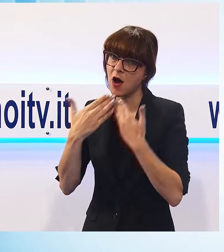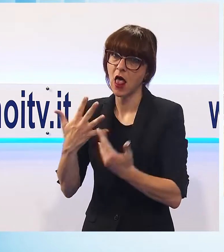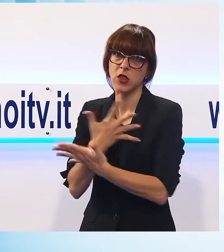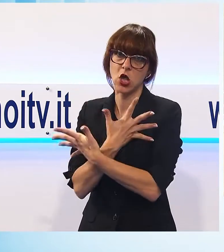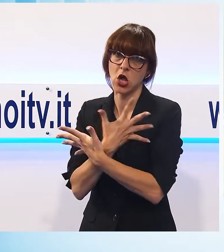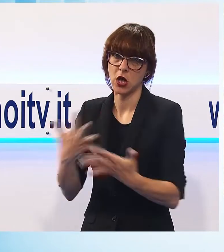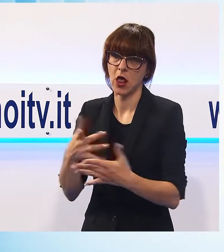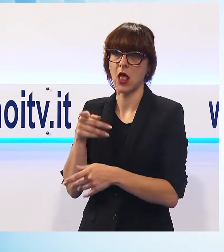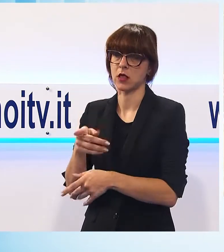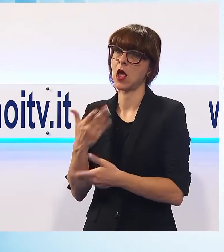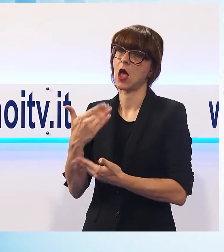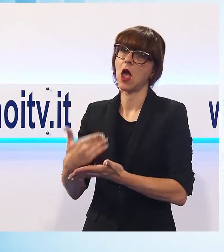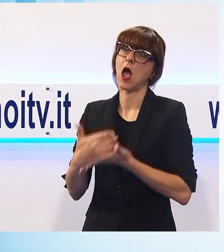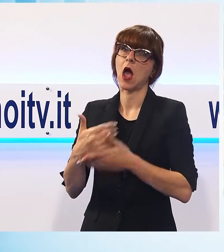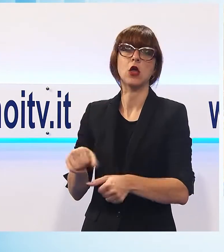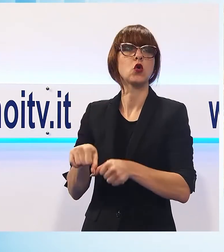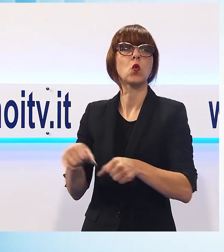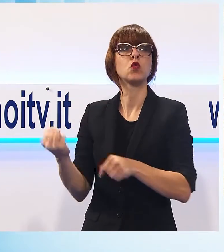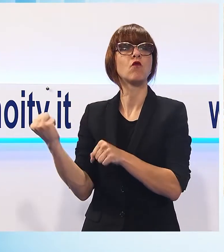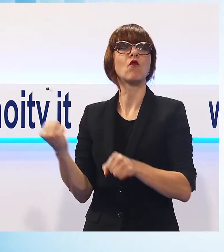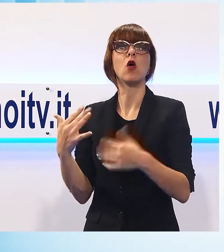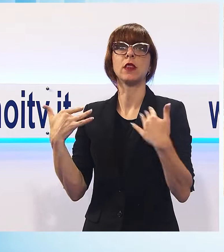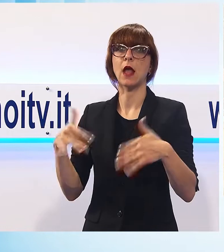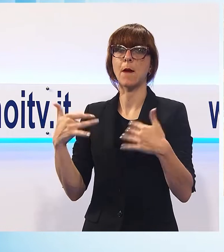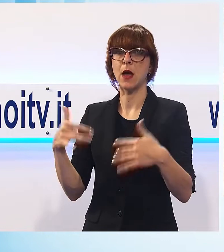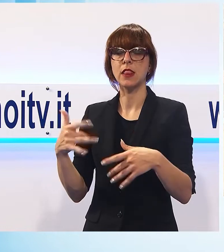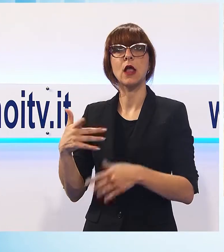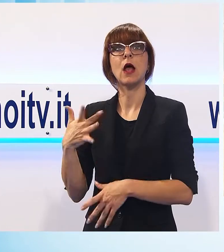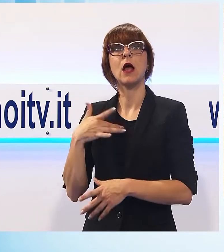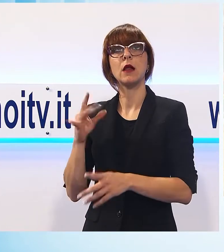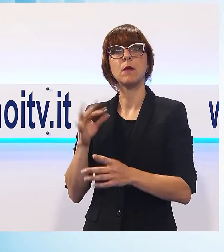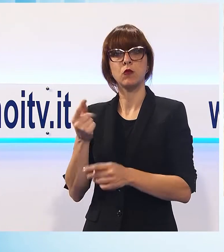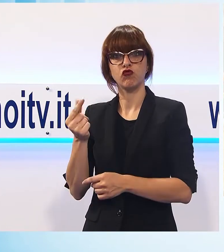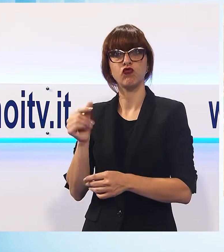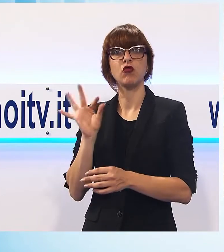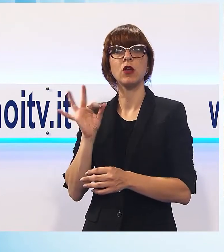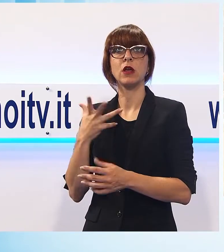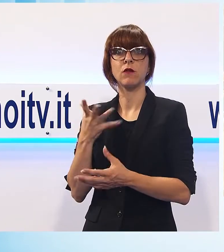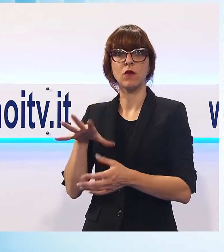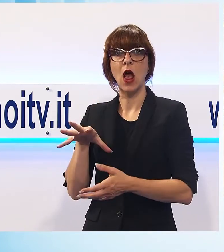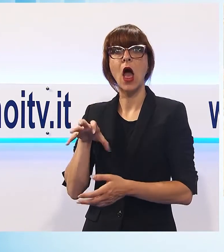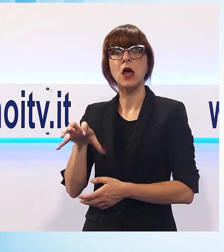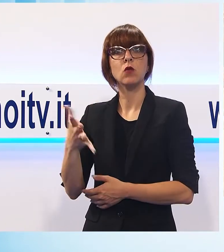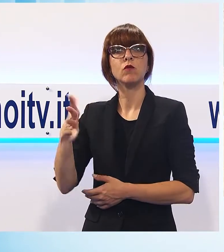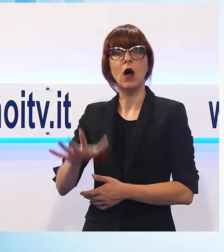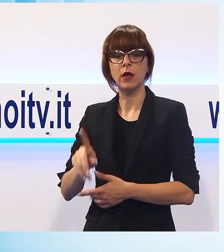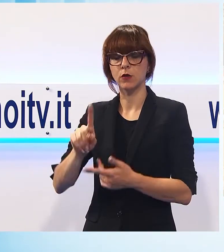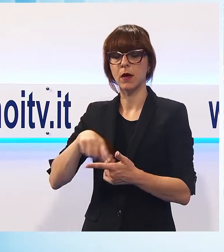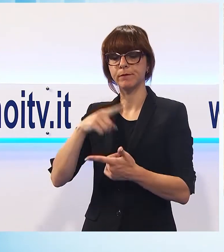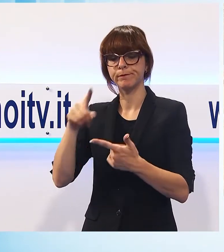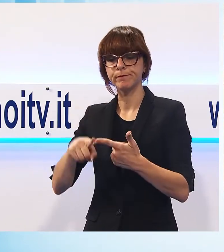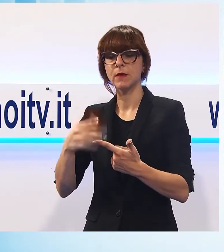per noi è stato fondamentale per il raggiungimento chiaramente della cifra, ma anche e soprattutto